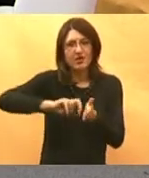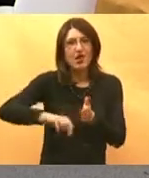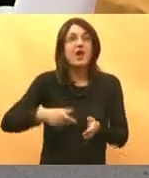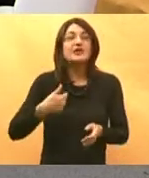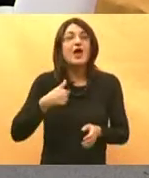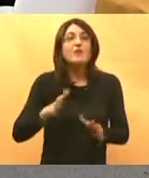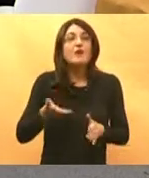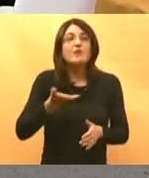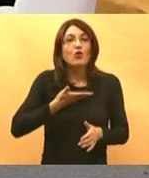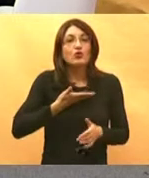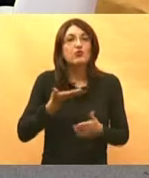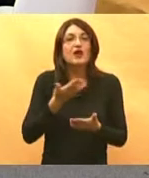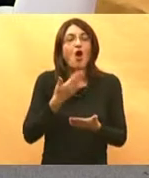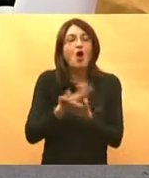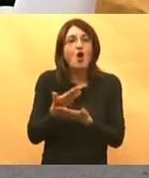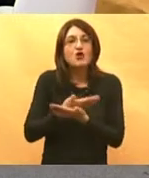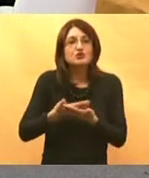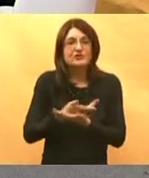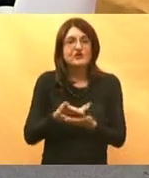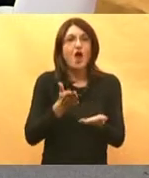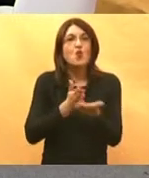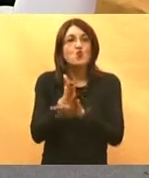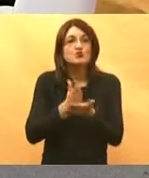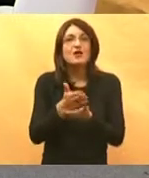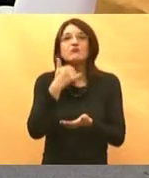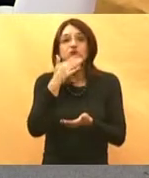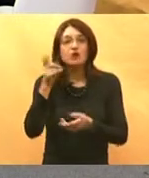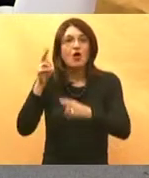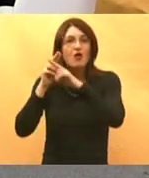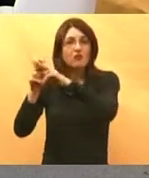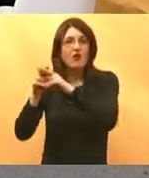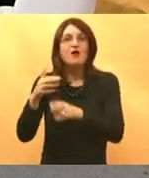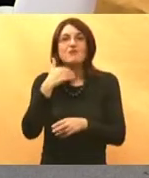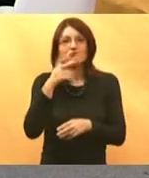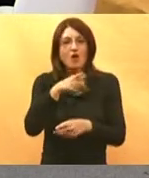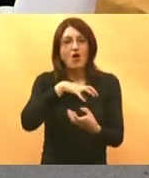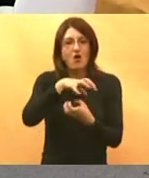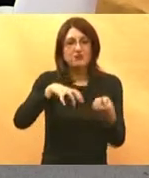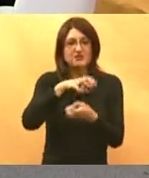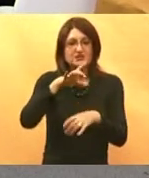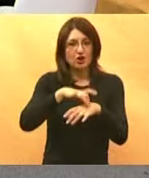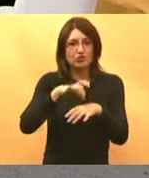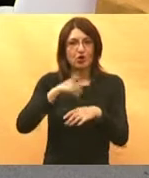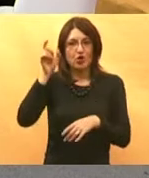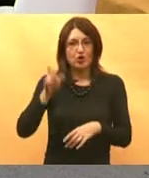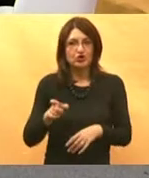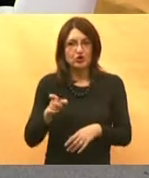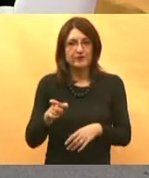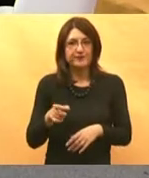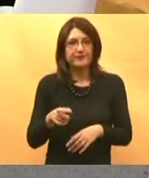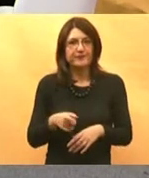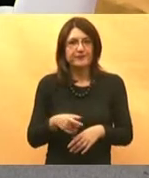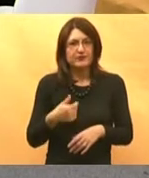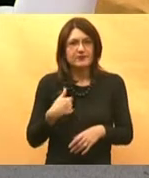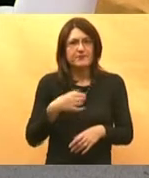uslugu bilo u bolnicama bilo kod lječnika opće medicine i ono što sad meni se zapravo poslije